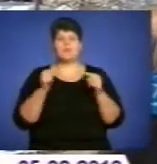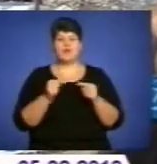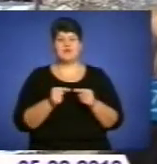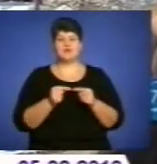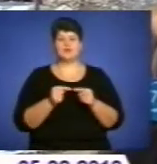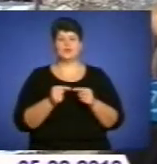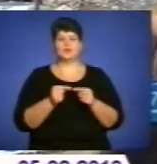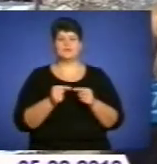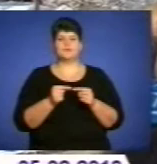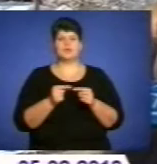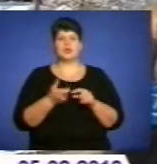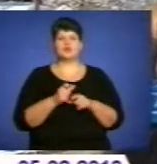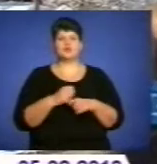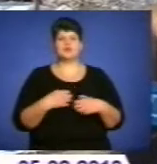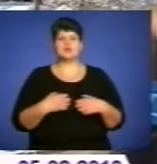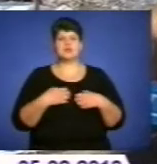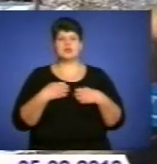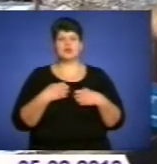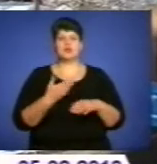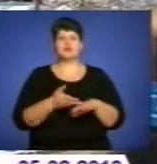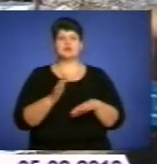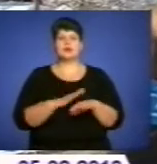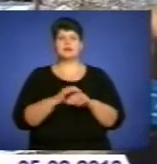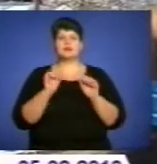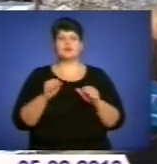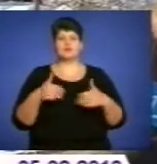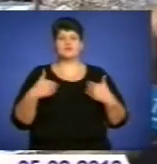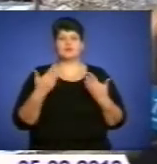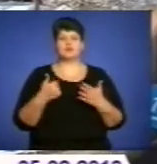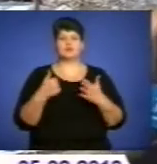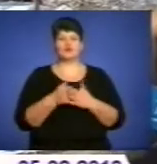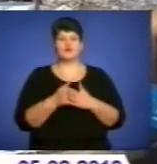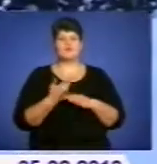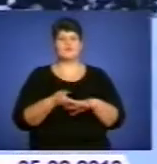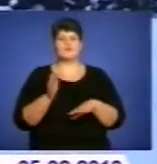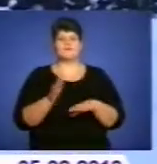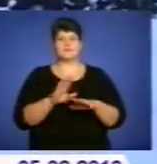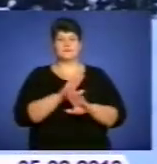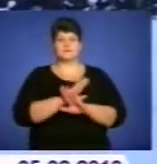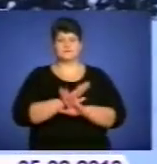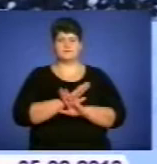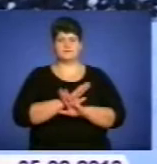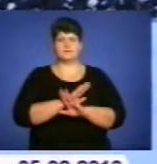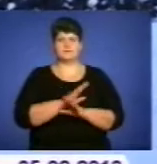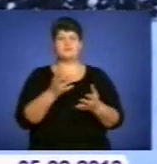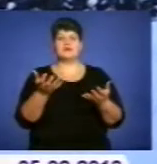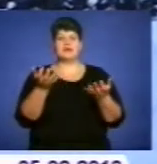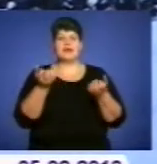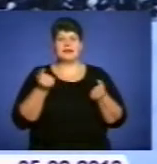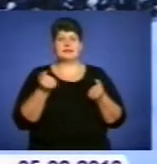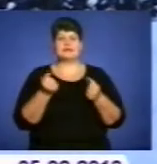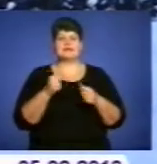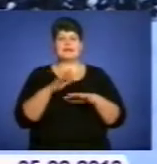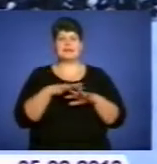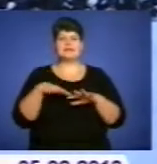дуже страшні ускладнення, і можуть приводити навіть і до летальних наслідків. Сприйнятливість населення до вірусів грипу